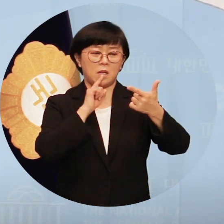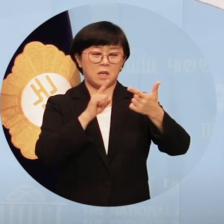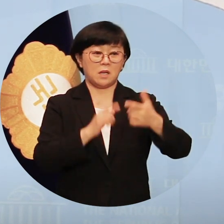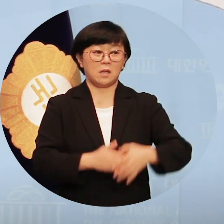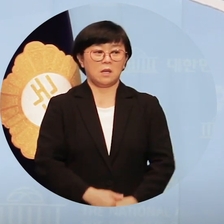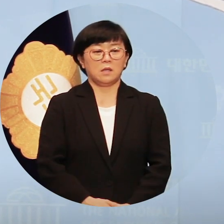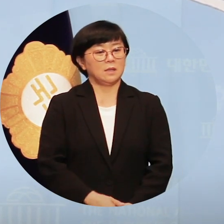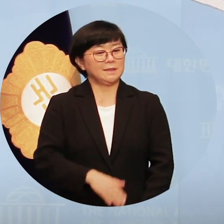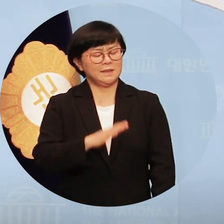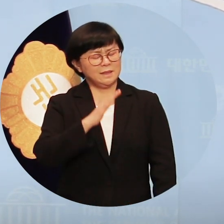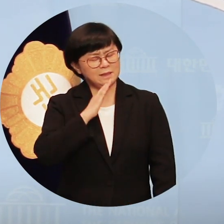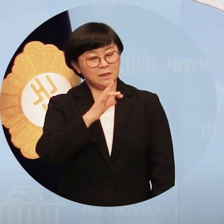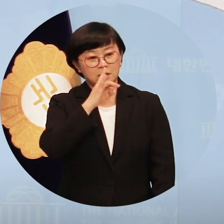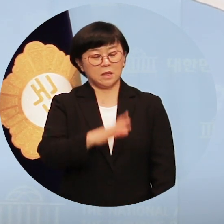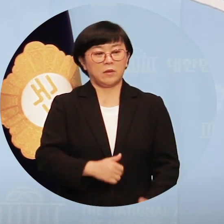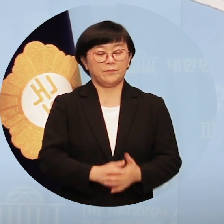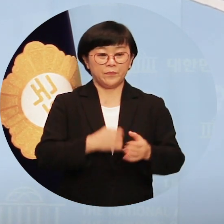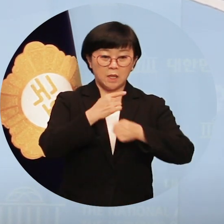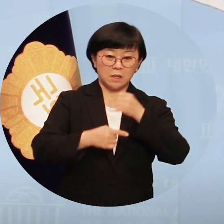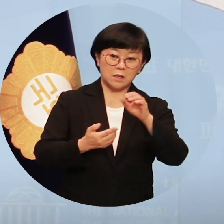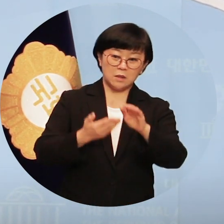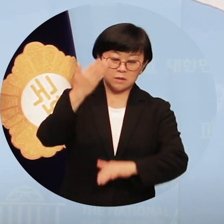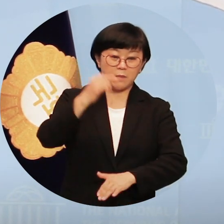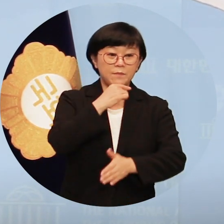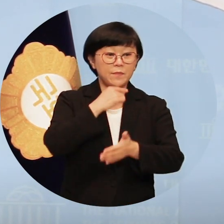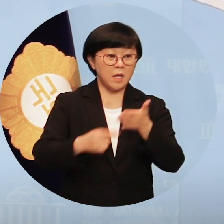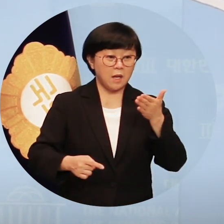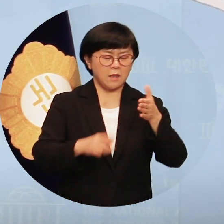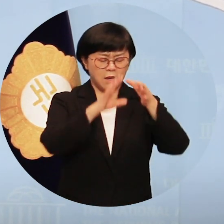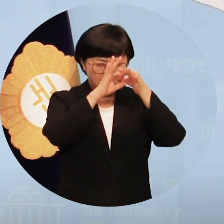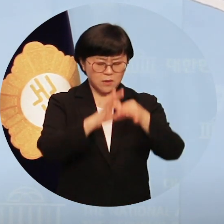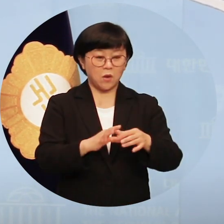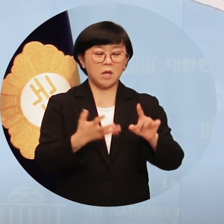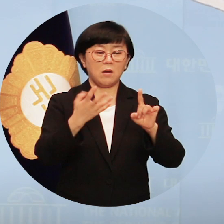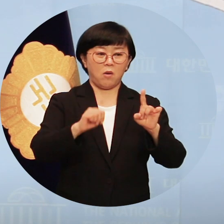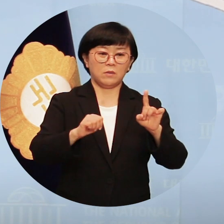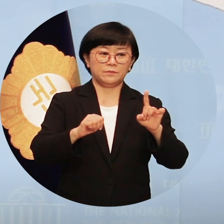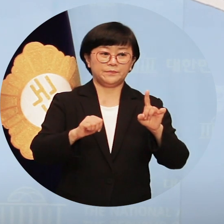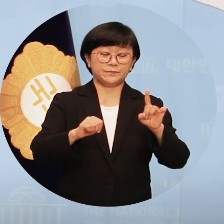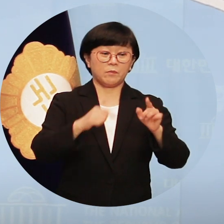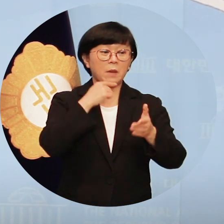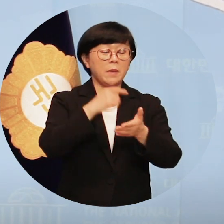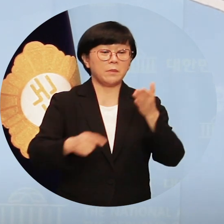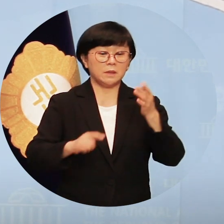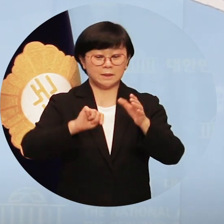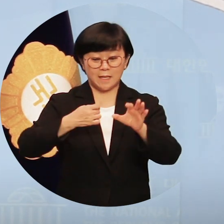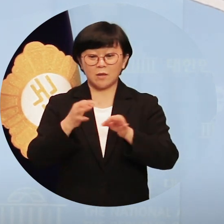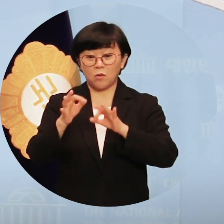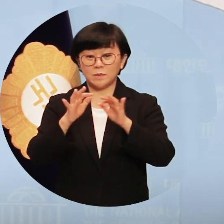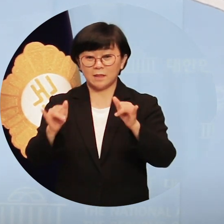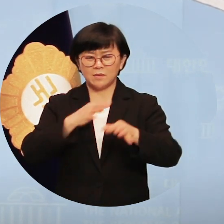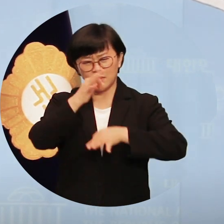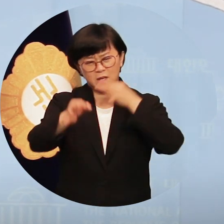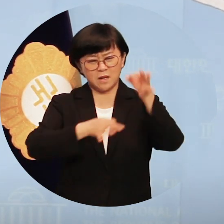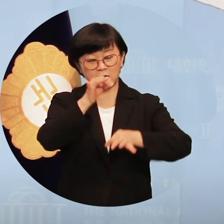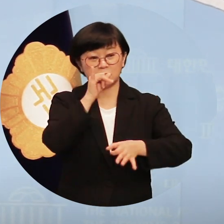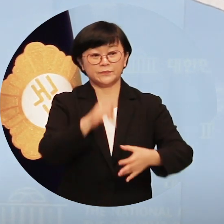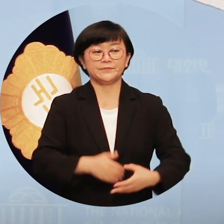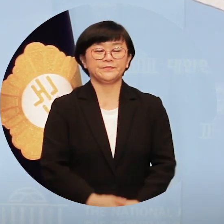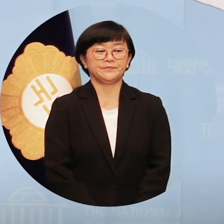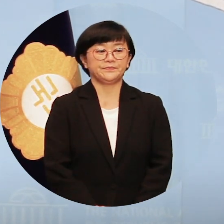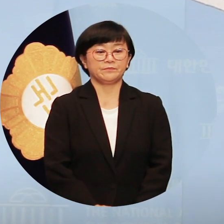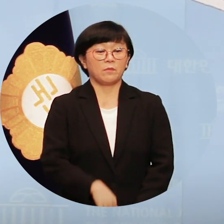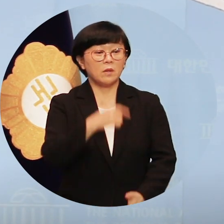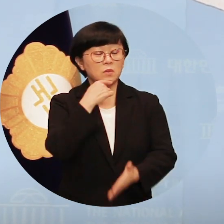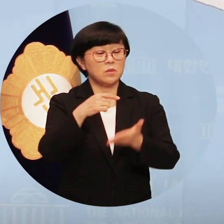없습니다. 1억 넘게 피해를 입었다는 자영업자들의 아우성이 들립니다. 손실보상법이 미래법안이라고 하는